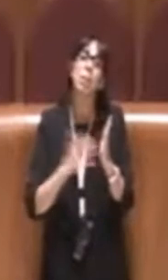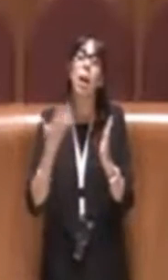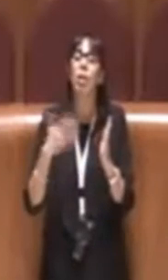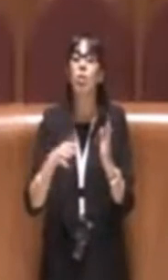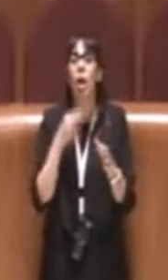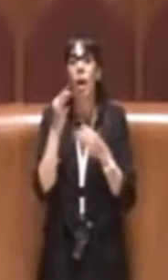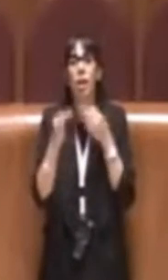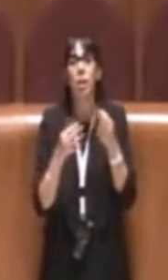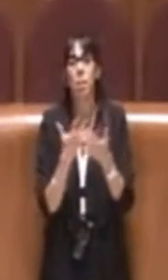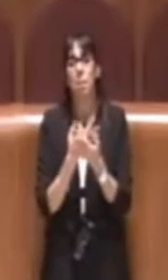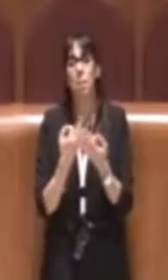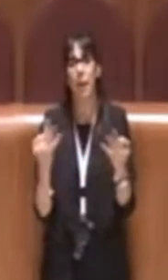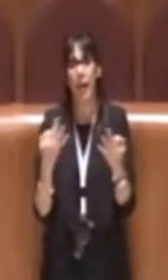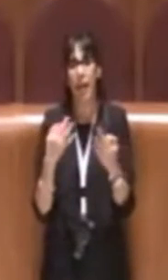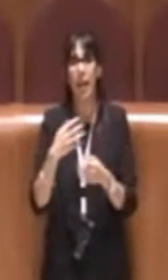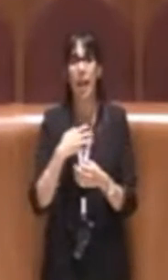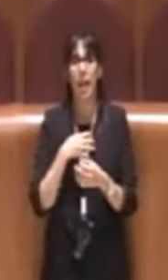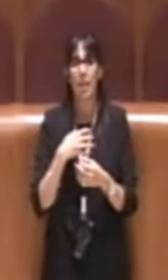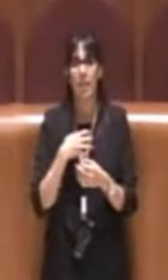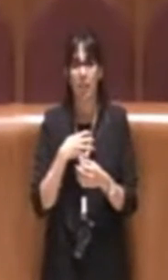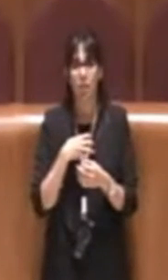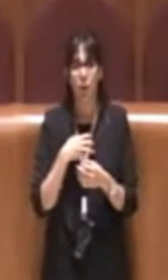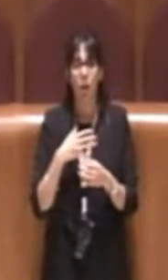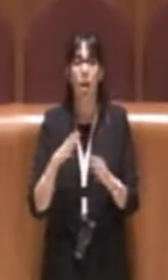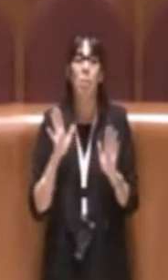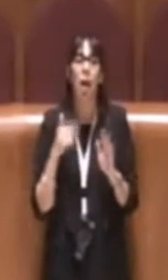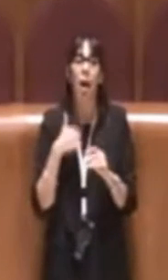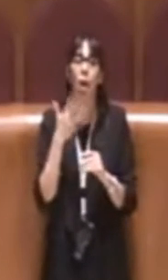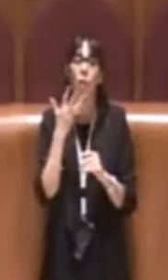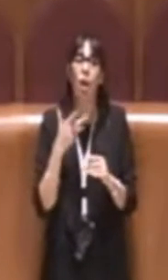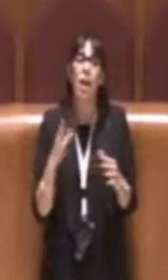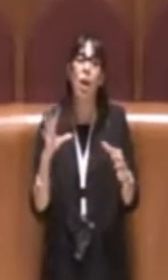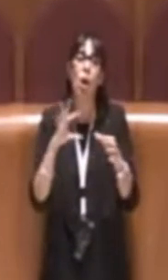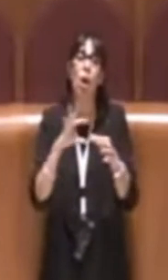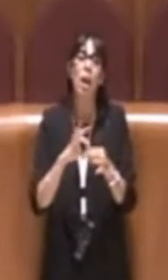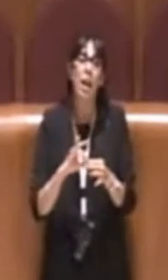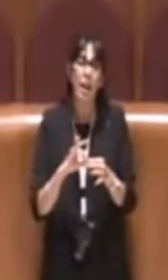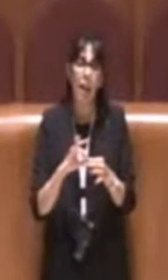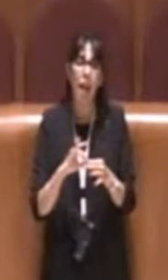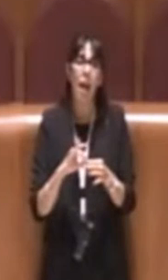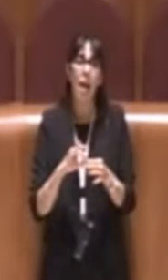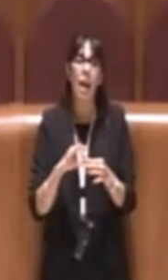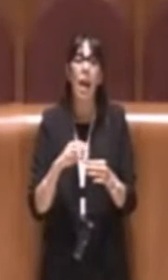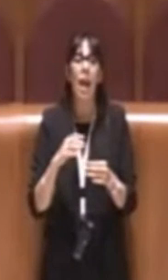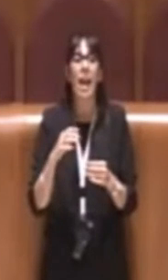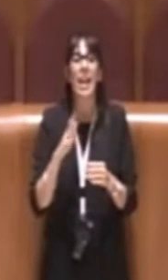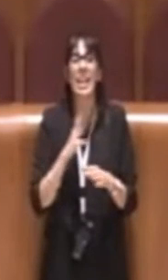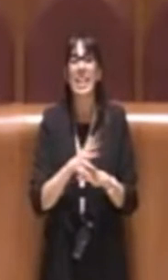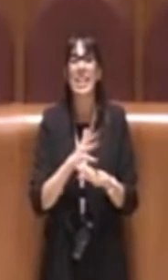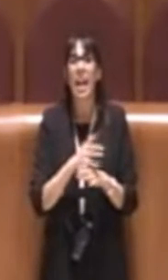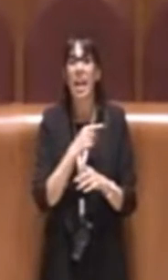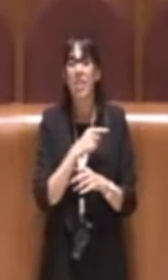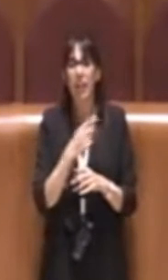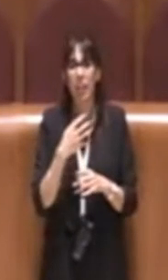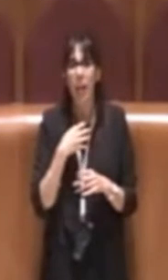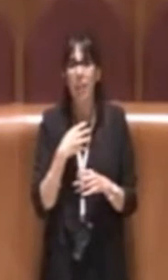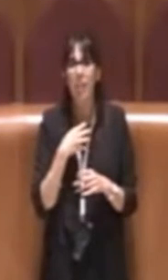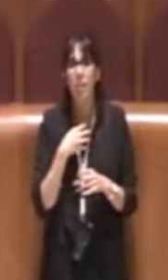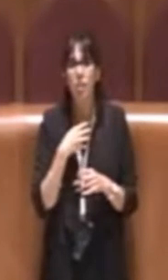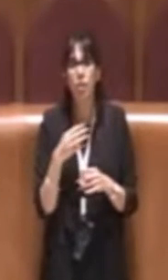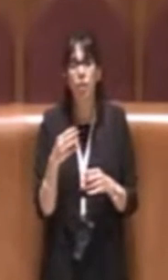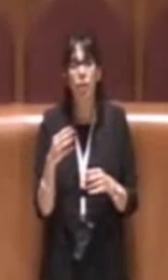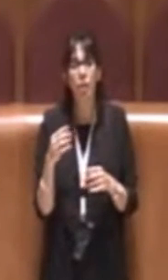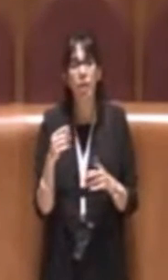illustrata dall'assessore ma mi vorrei ricollegare al suo intervento per quanto riguarda la